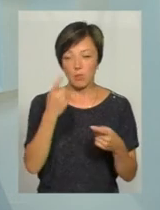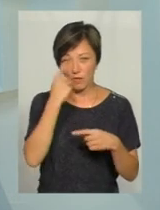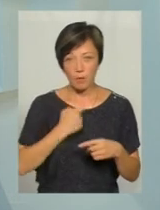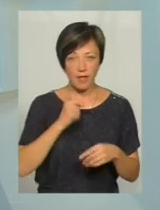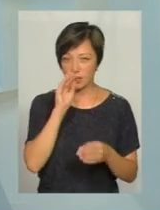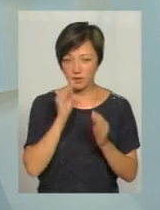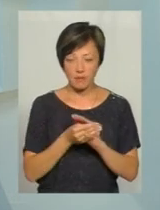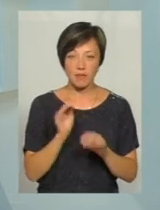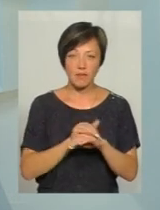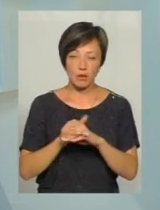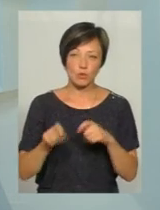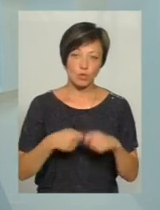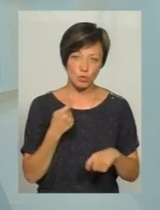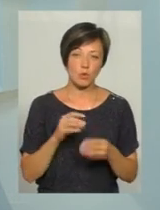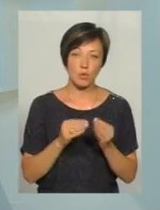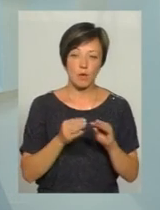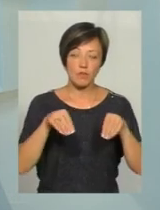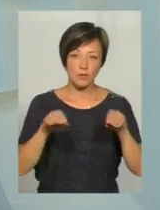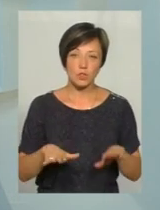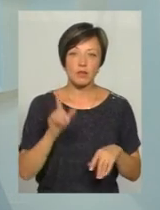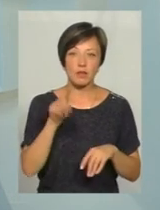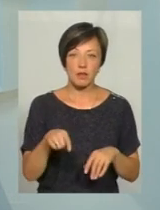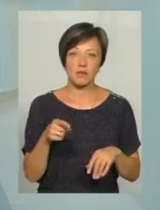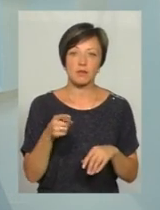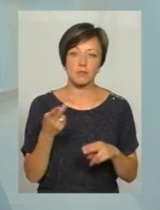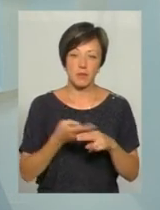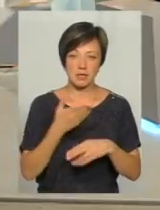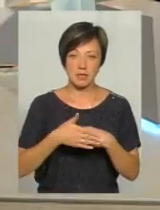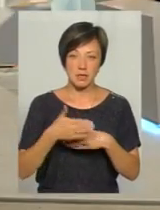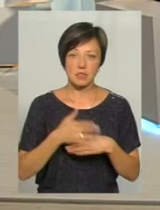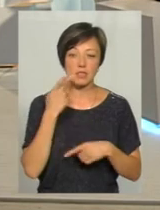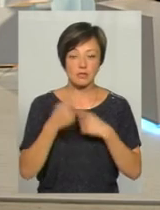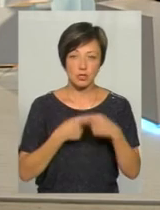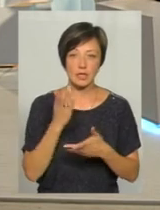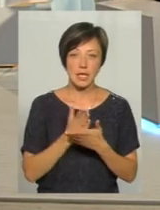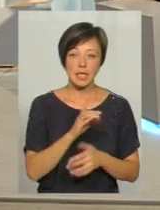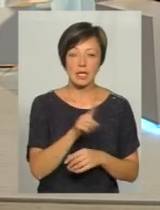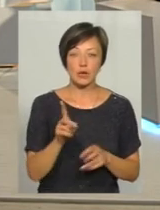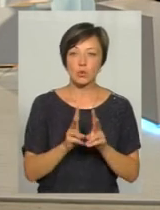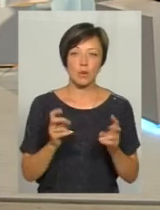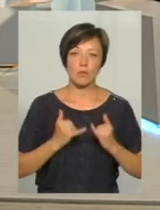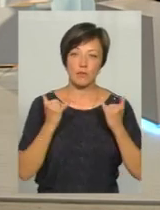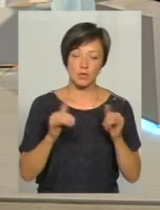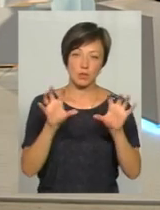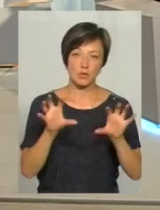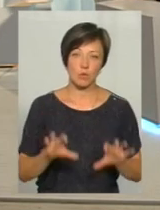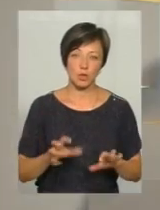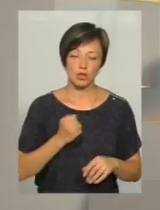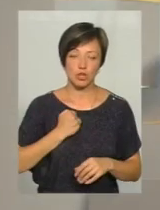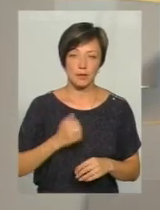скривати факти правопорушення, то проблема буде вирішена навіть без мінисанкцій. Але завжди є ті, хто не поважає закон, на жаль.